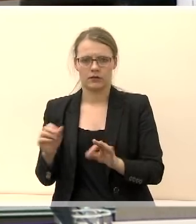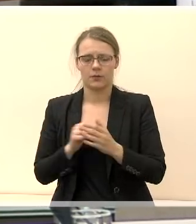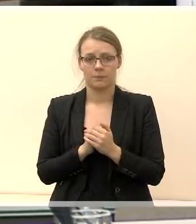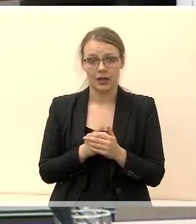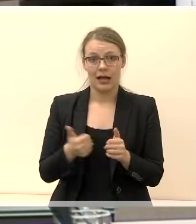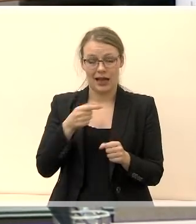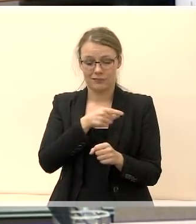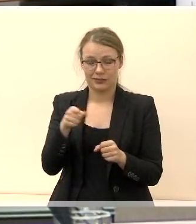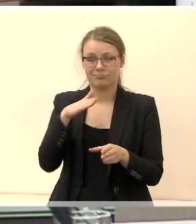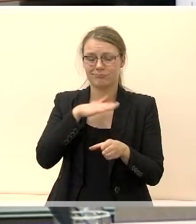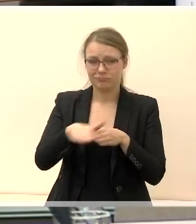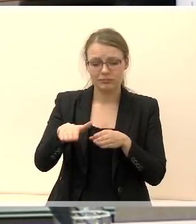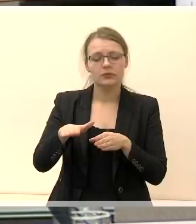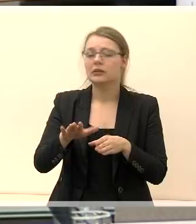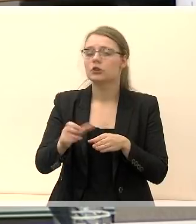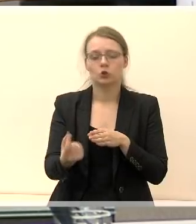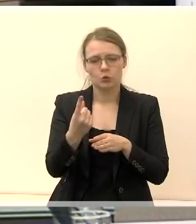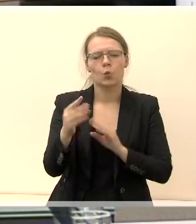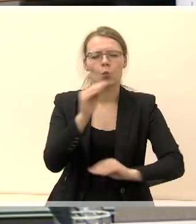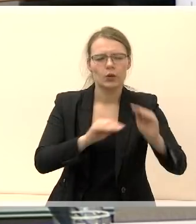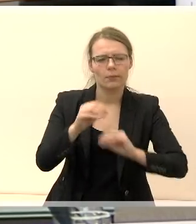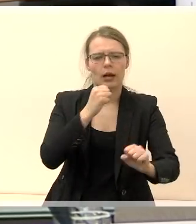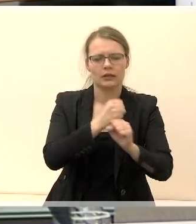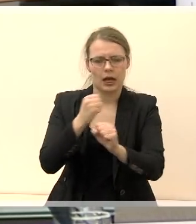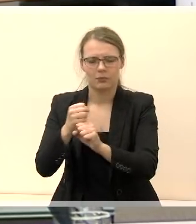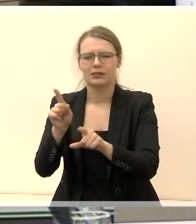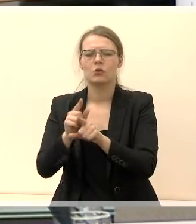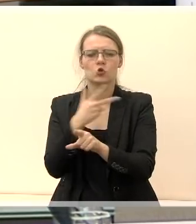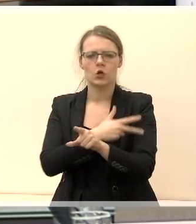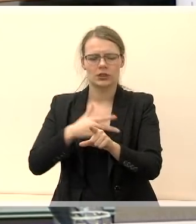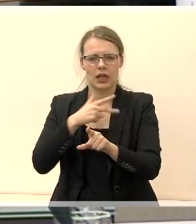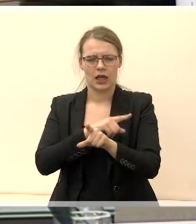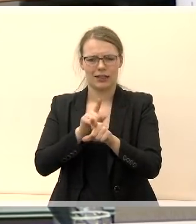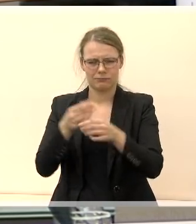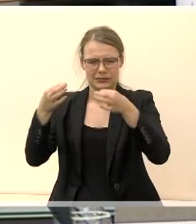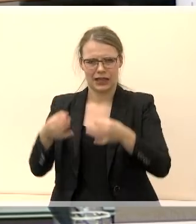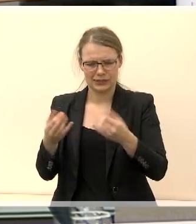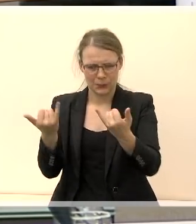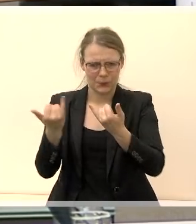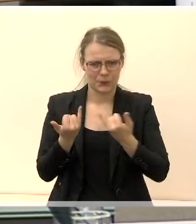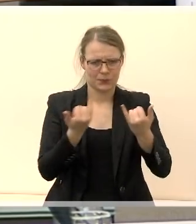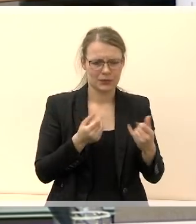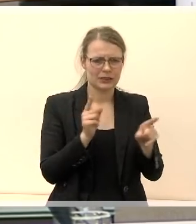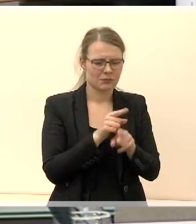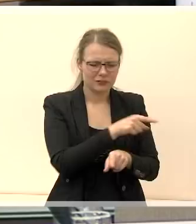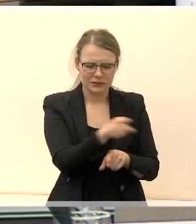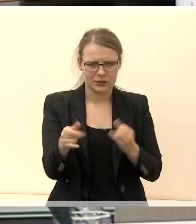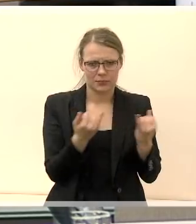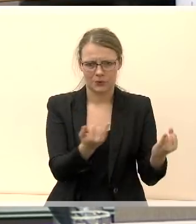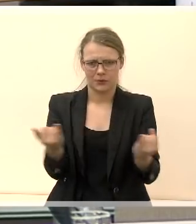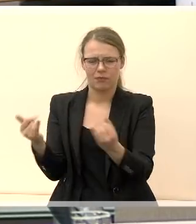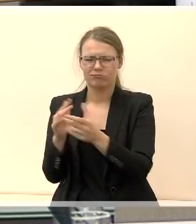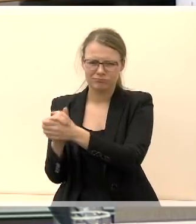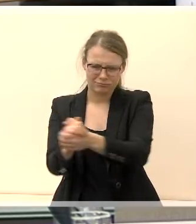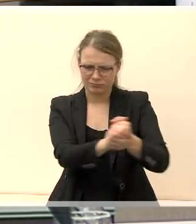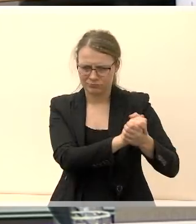Viskas taip? Įprasminantį darbą ir kūrybą, lygias galimybės ir socialinės garantijas visiems solidarumą, bet ir santai, ką